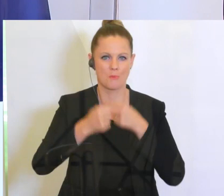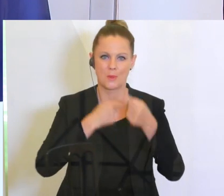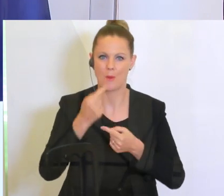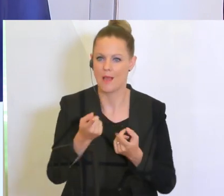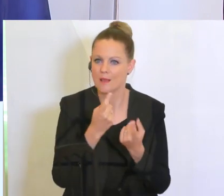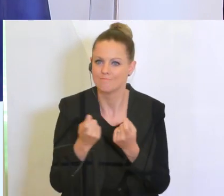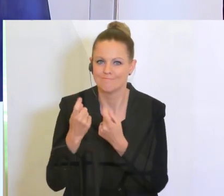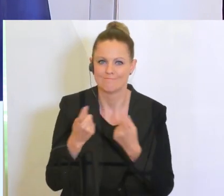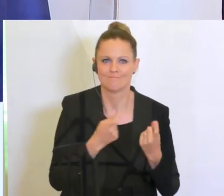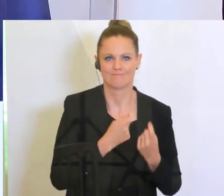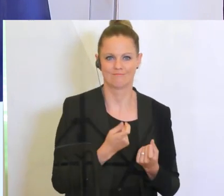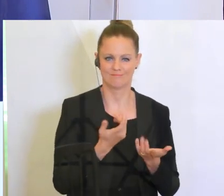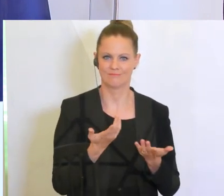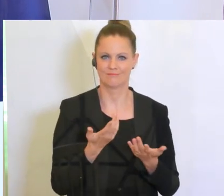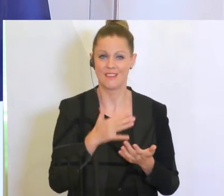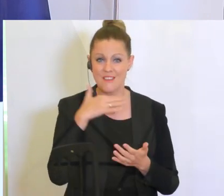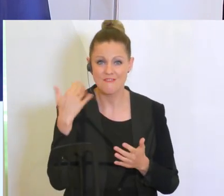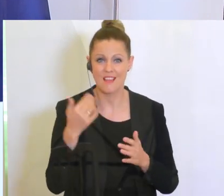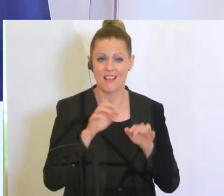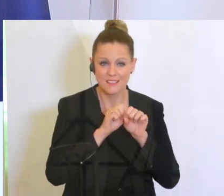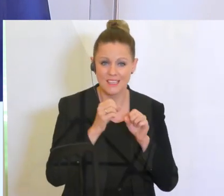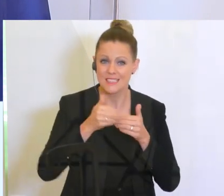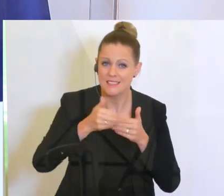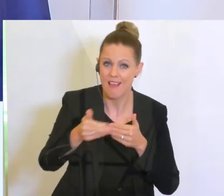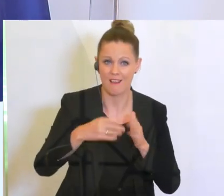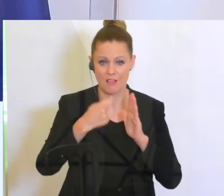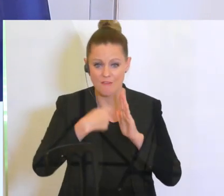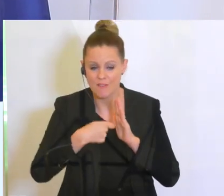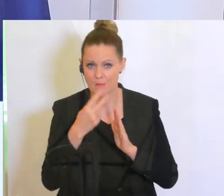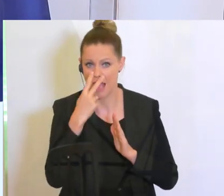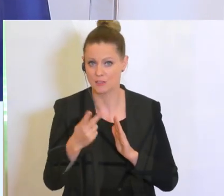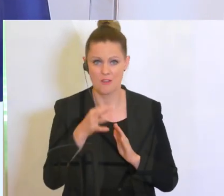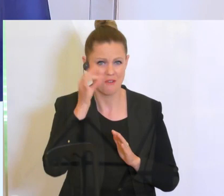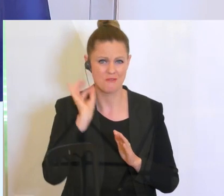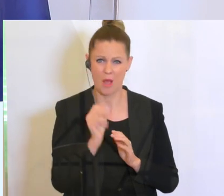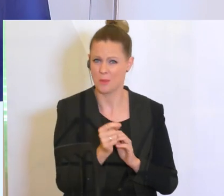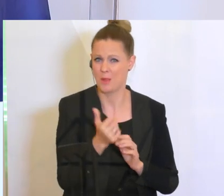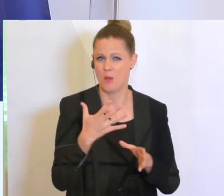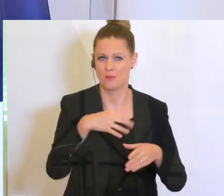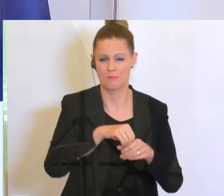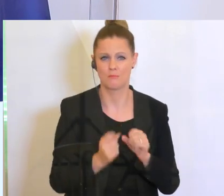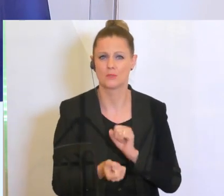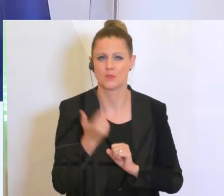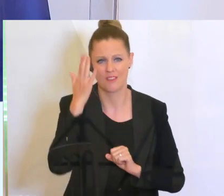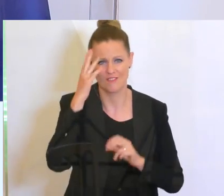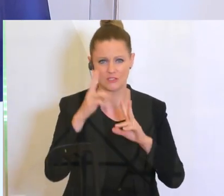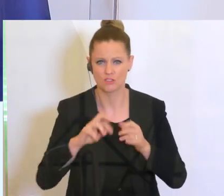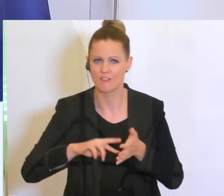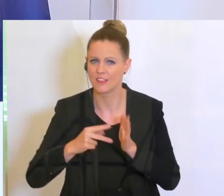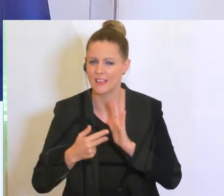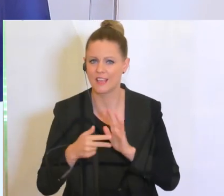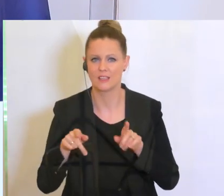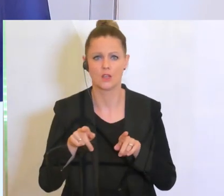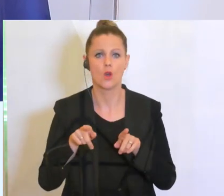haben. Wenn man sich viele Serien und Filme anschaut, sieht man wenige Frauen, vor allem im Bereich Wissenschaft, Technik